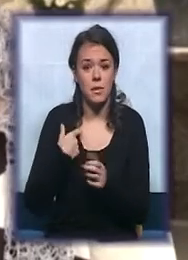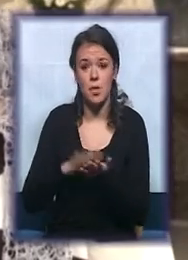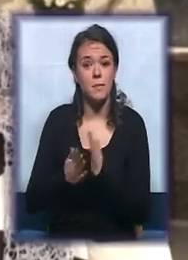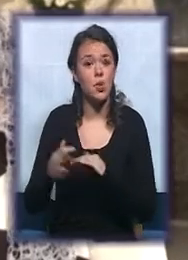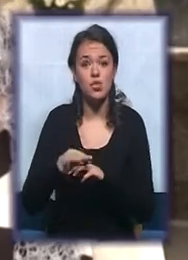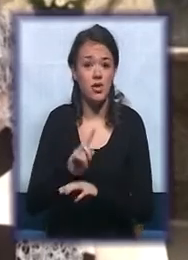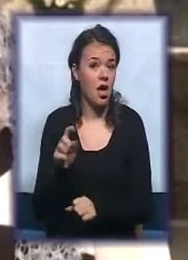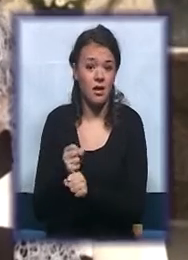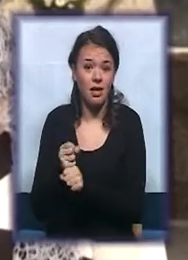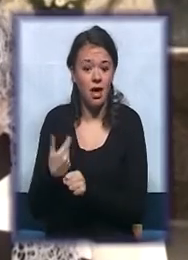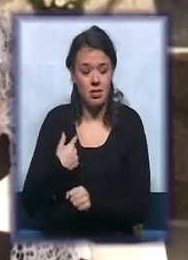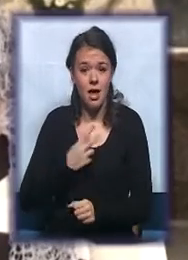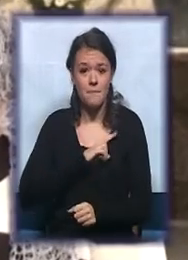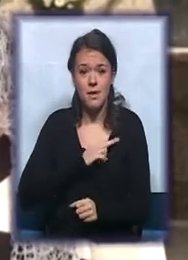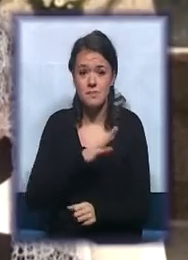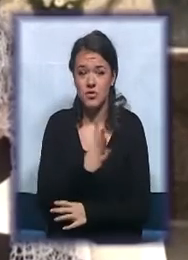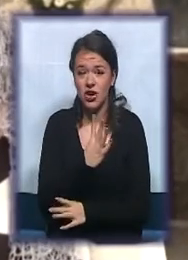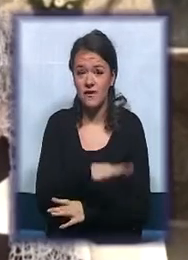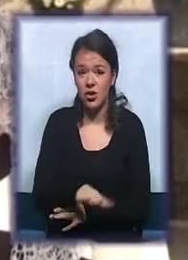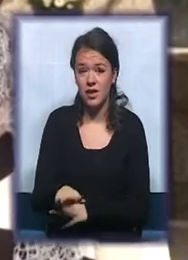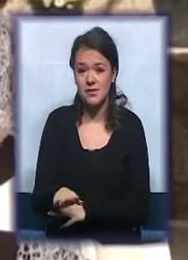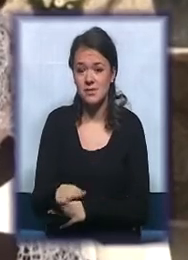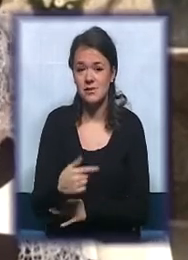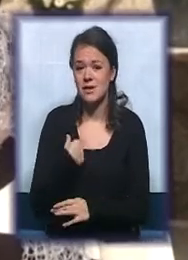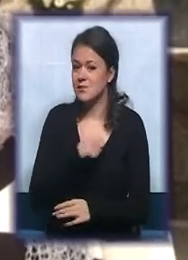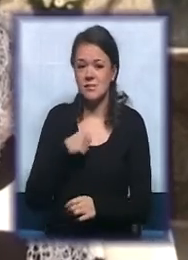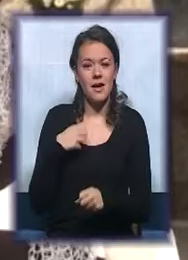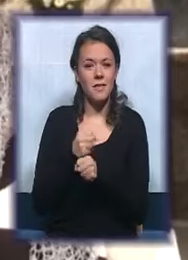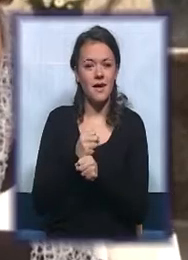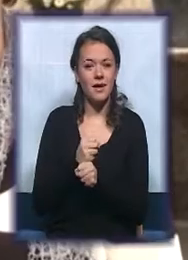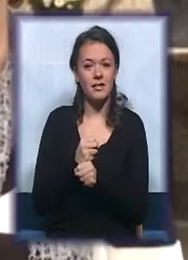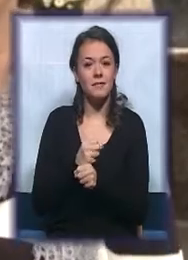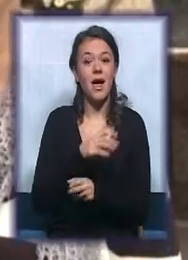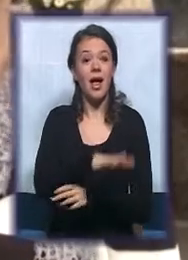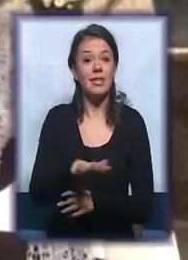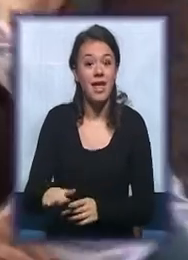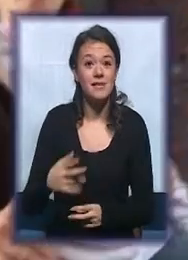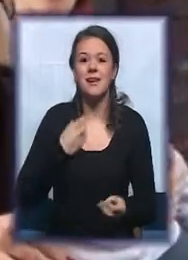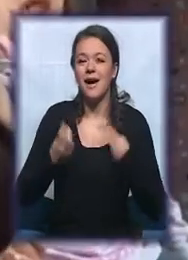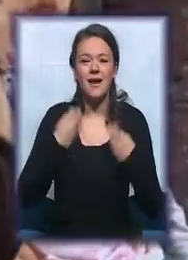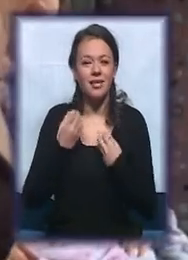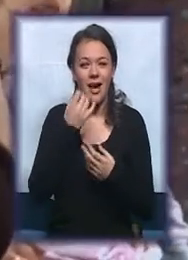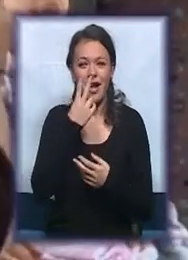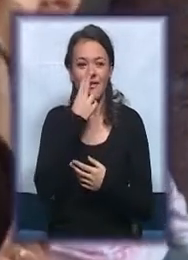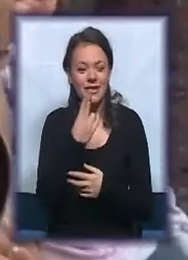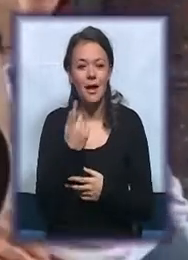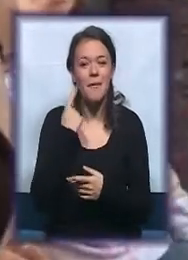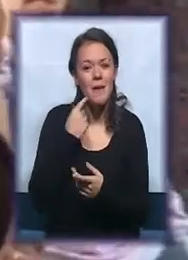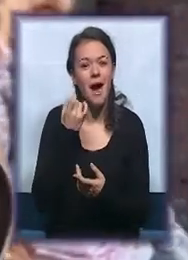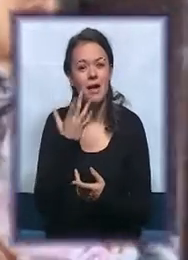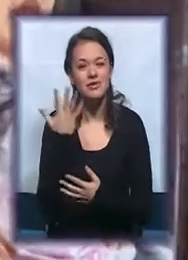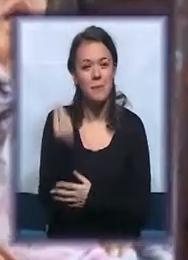četvoro imam, ja radim samo to. I deca se raduju kad ide mama, joj, plata kad će plata, to.